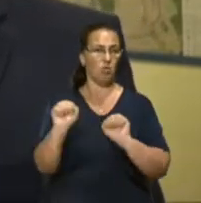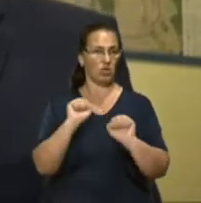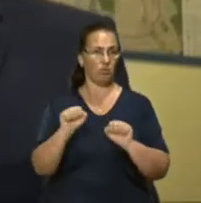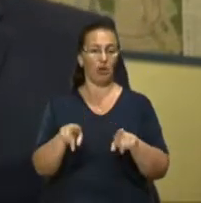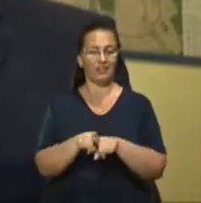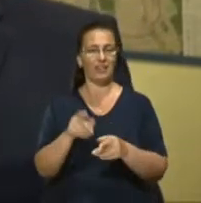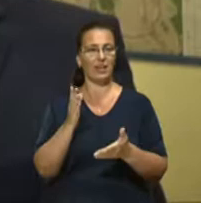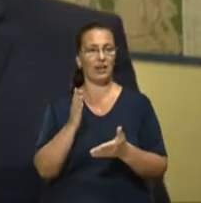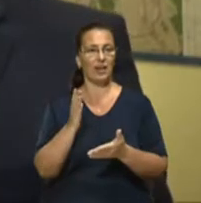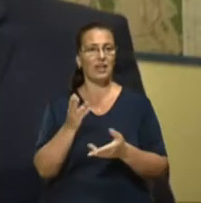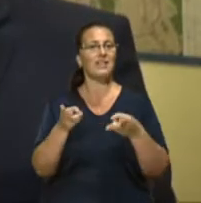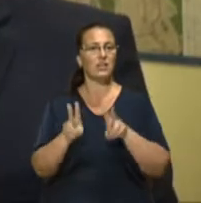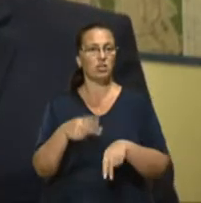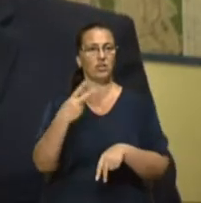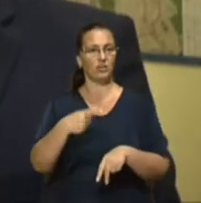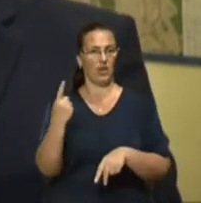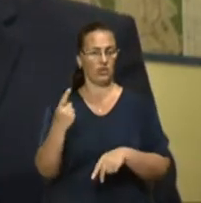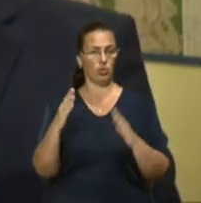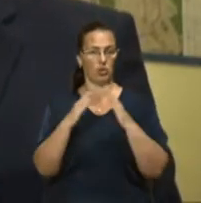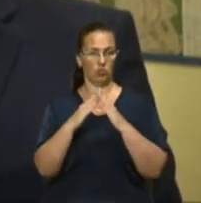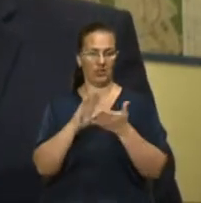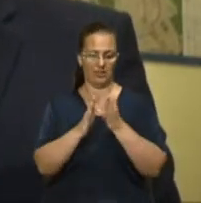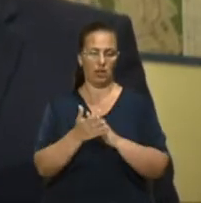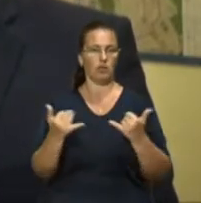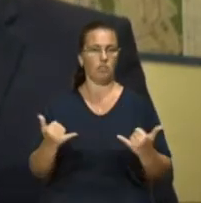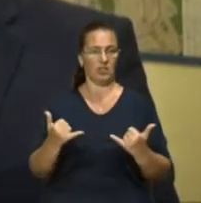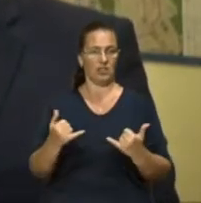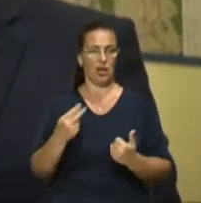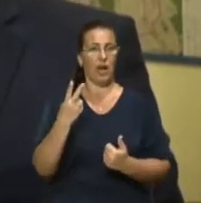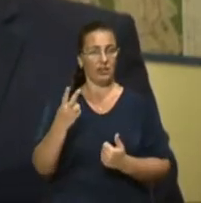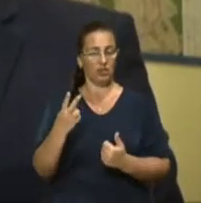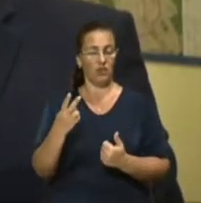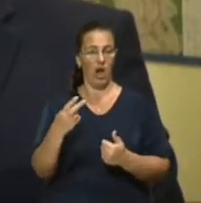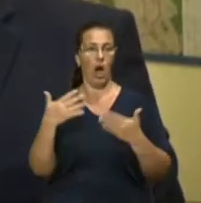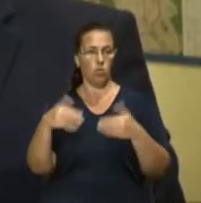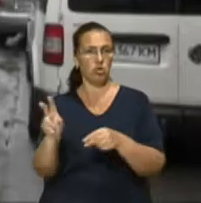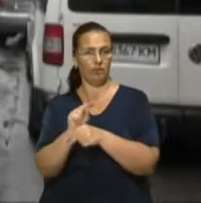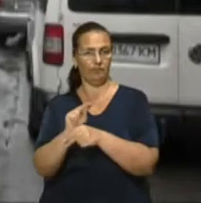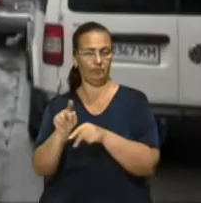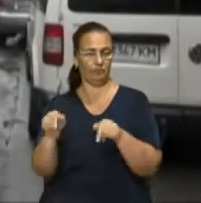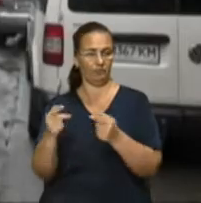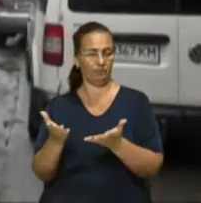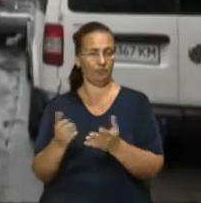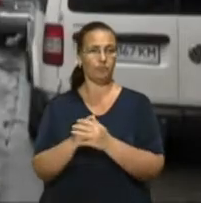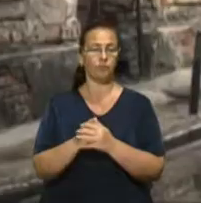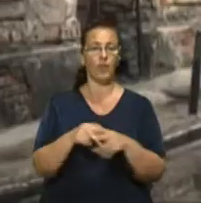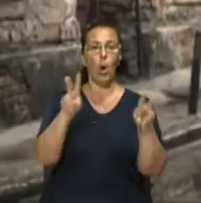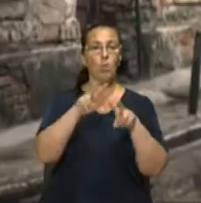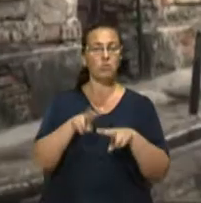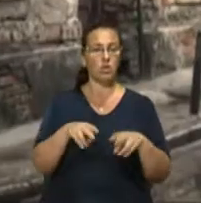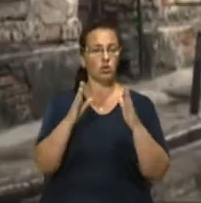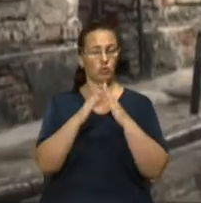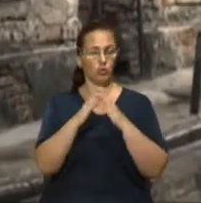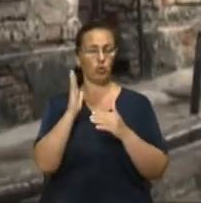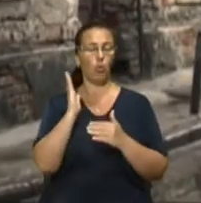залишилося 21 будинок станом на зараз. Два з них вже виведені з аварійного стану. Обстежувати будинки комунальники